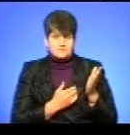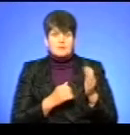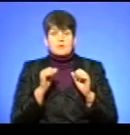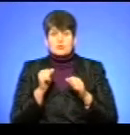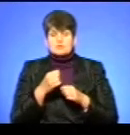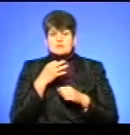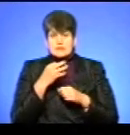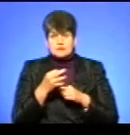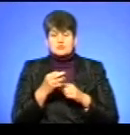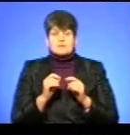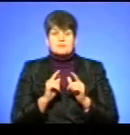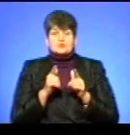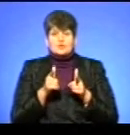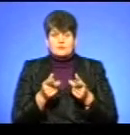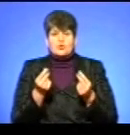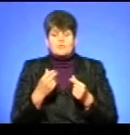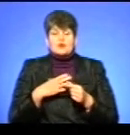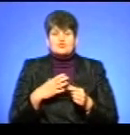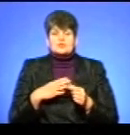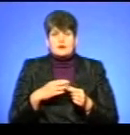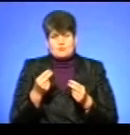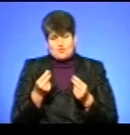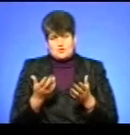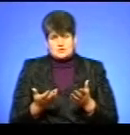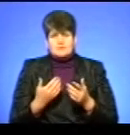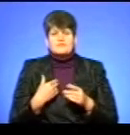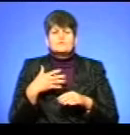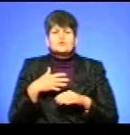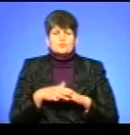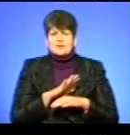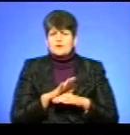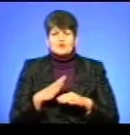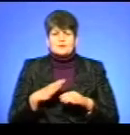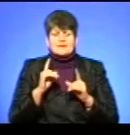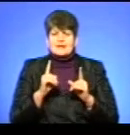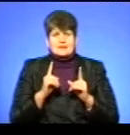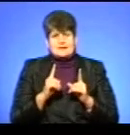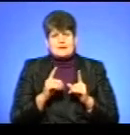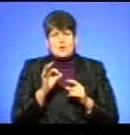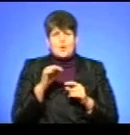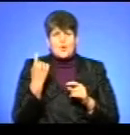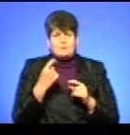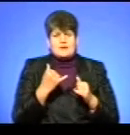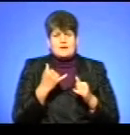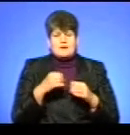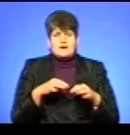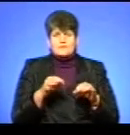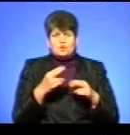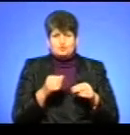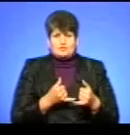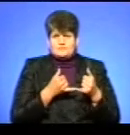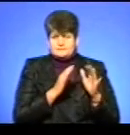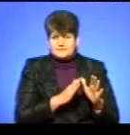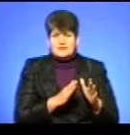сказати, що при надходженні коштів ми їх очікуємо. І щоб ви розуміли, ми очікуємо не тільки по відношенню до облавтодору. На експлуатаційному